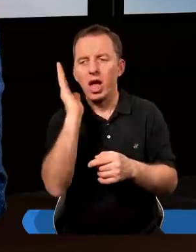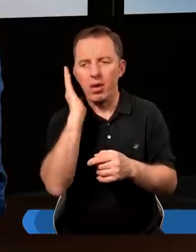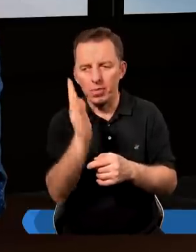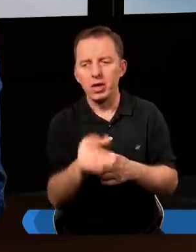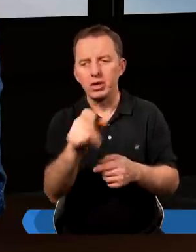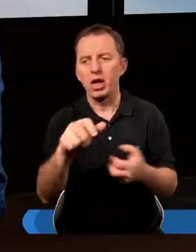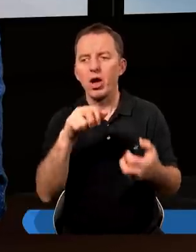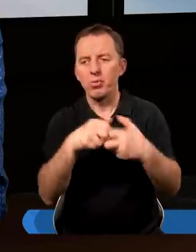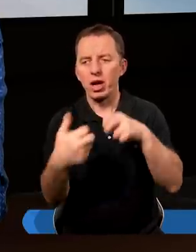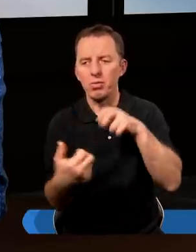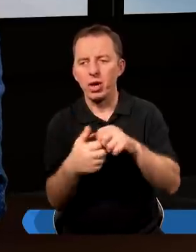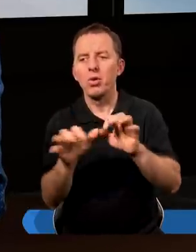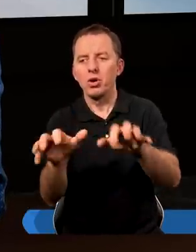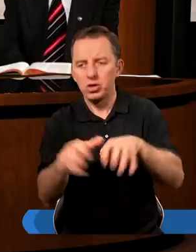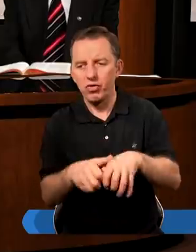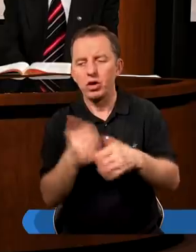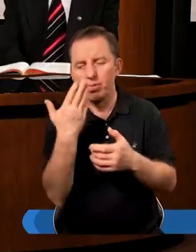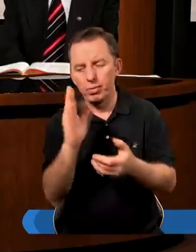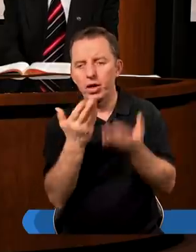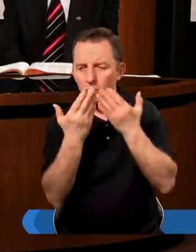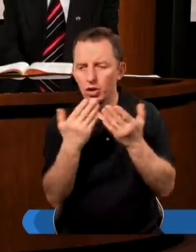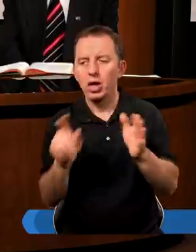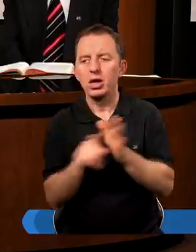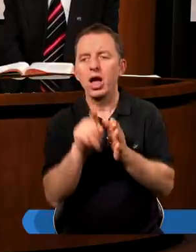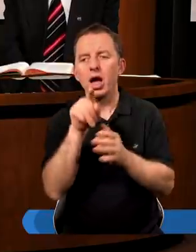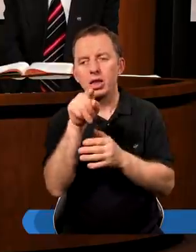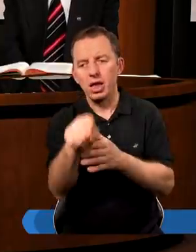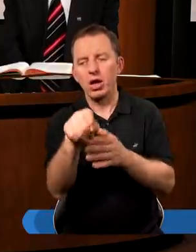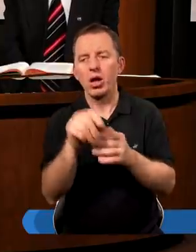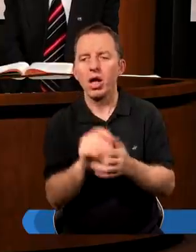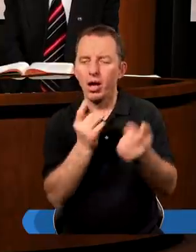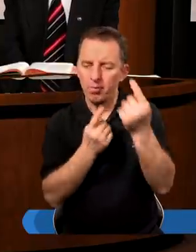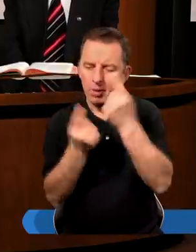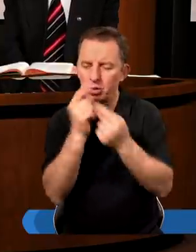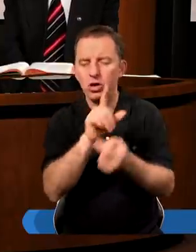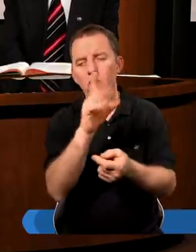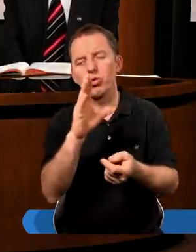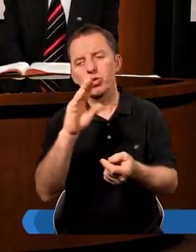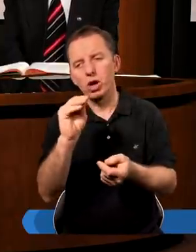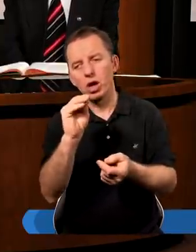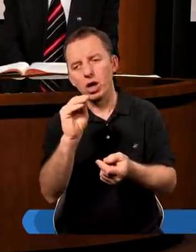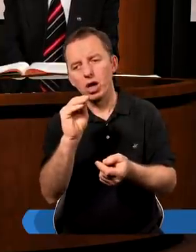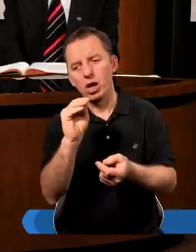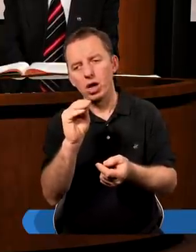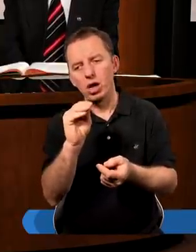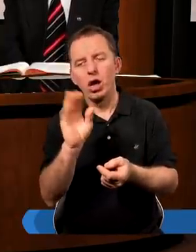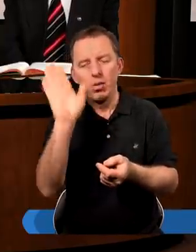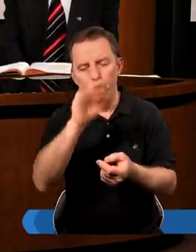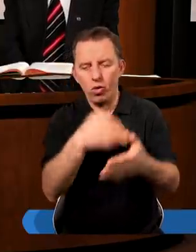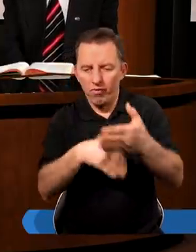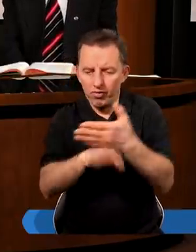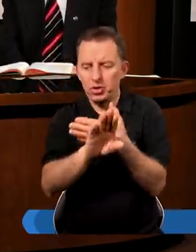będzie problemu chciwości. Bardzo dziękuję. Dlatego myślę, że Bóg wychodząc